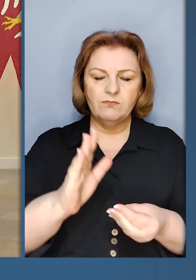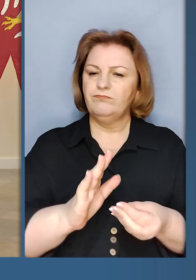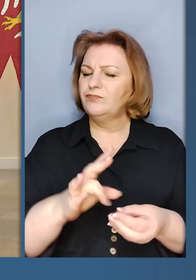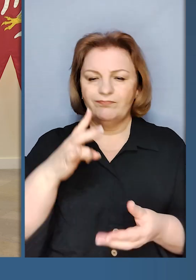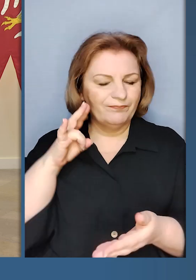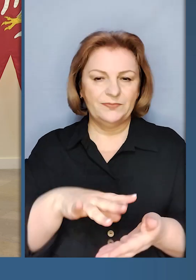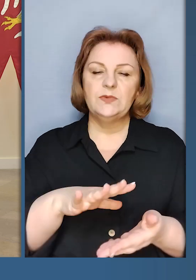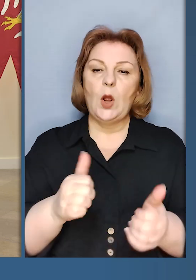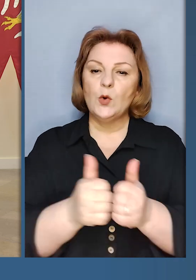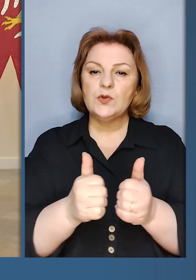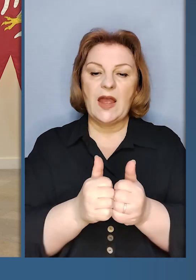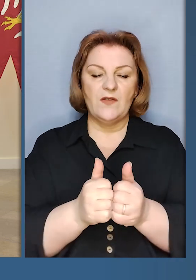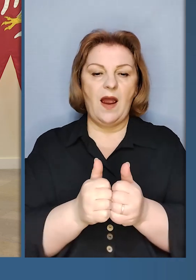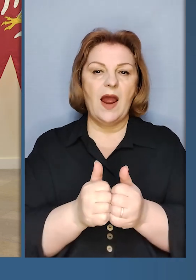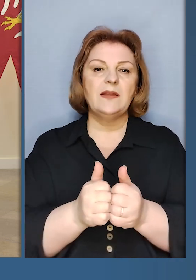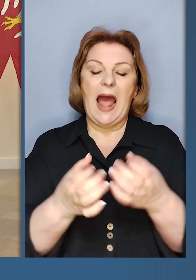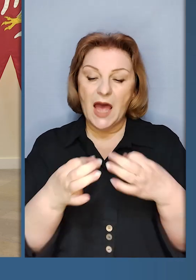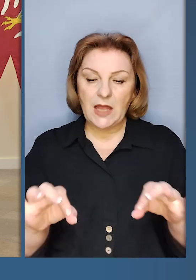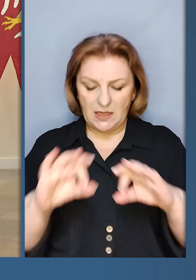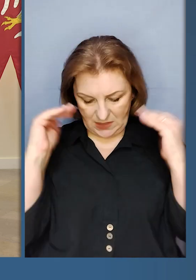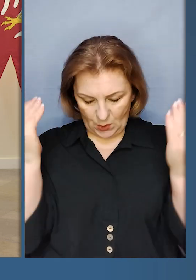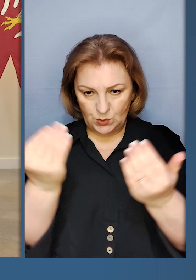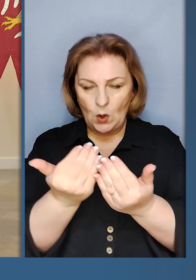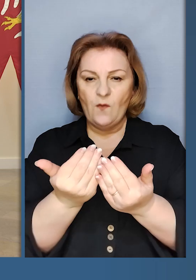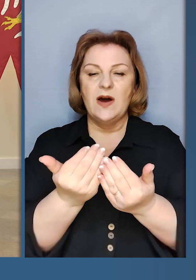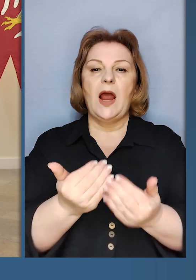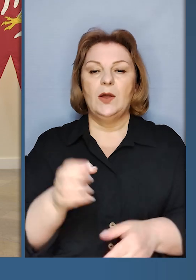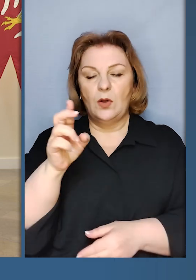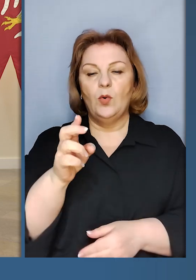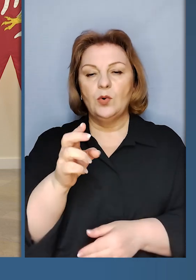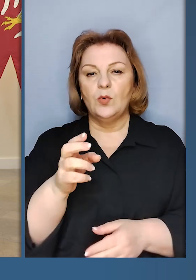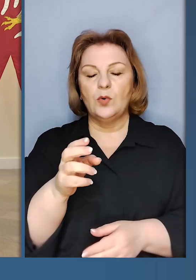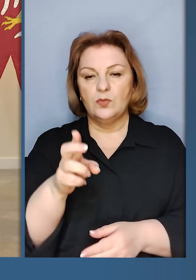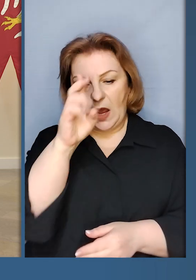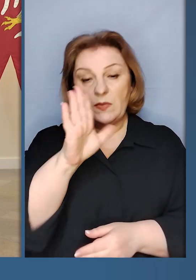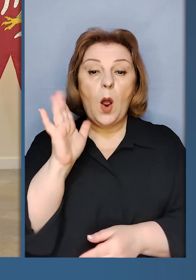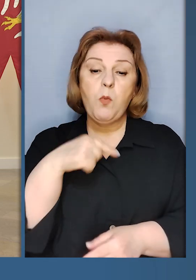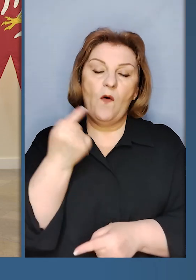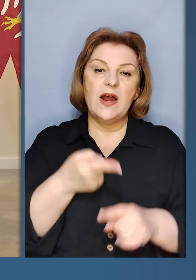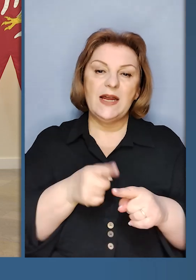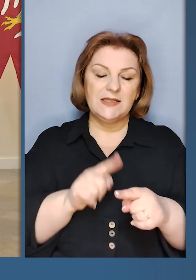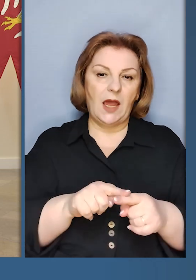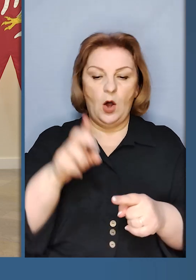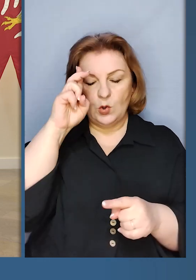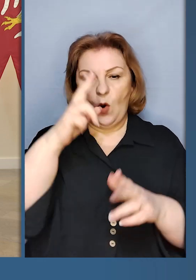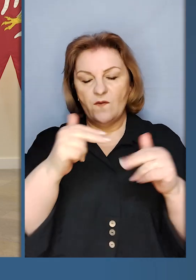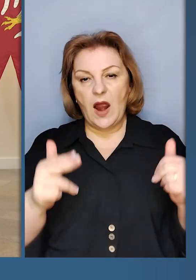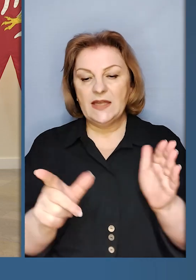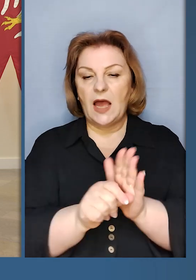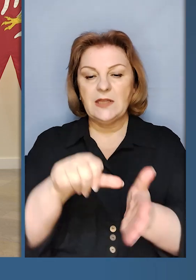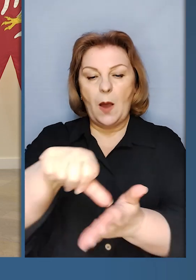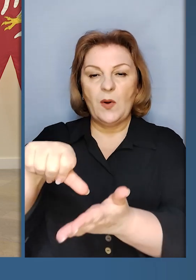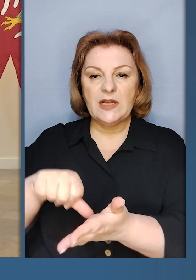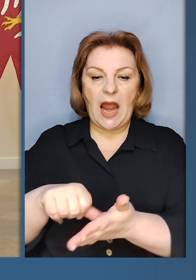з сусідами незалежної і суверенної України. Будемо про це говорити на Королівському замку, будемо говорити з представниками